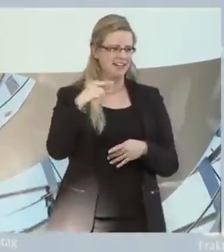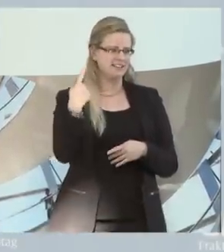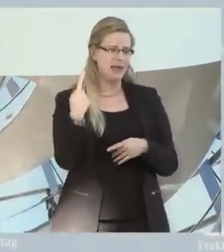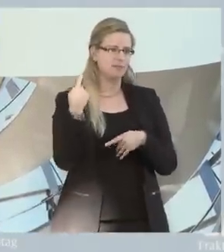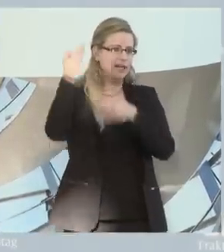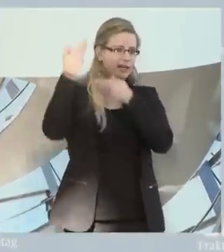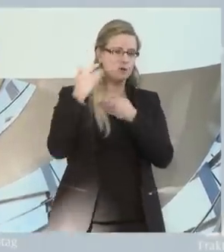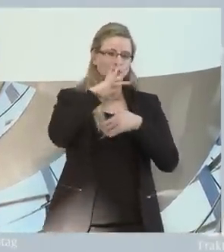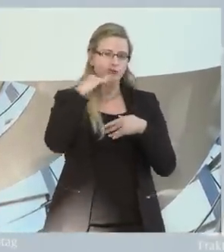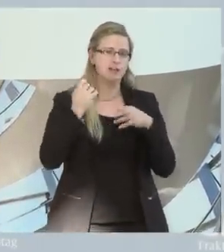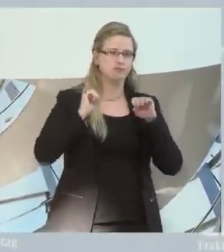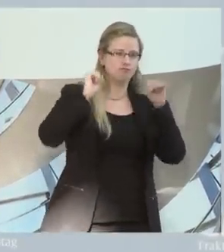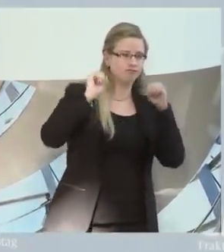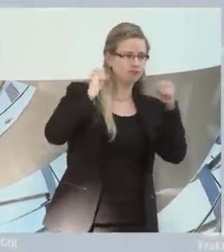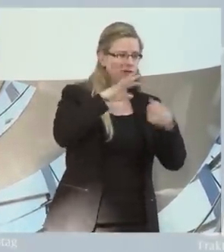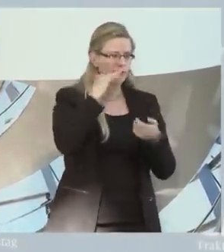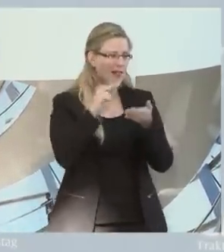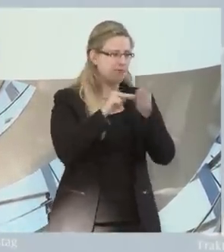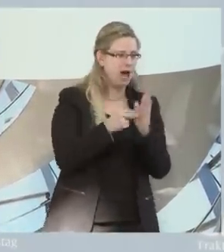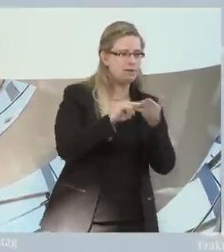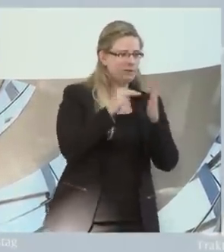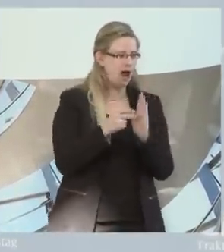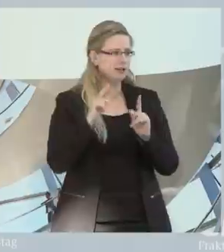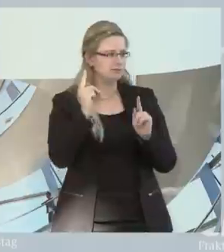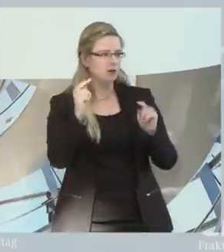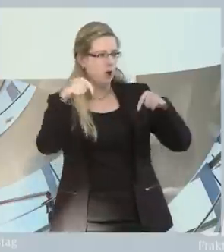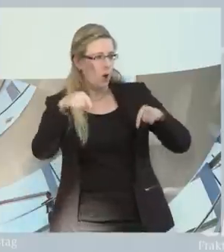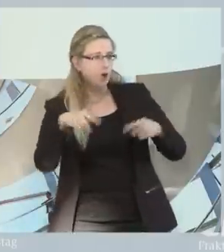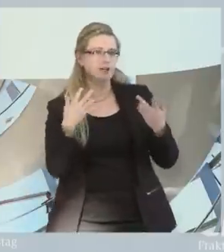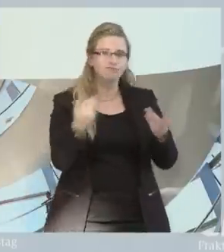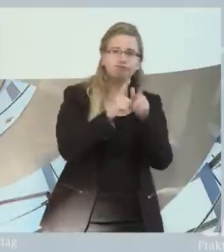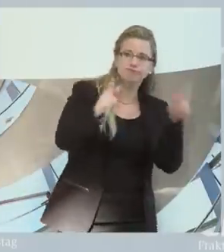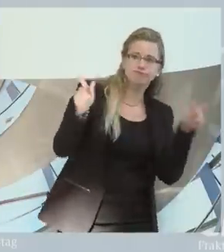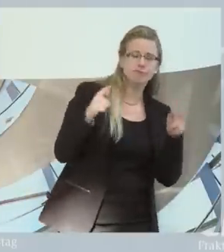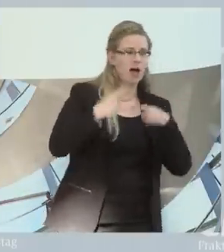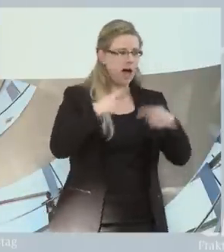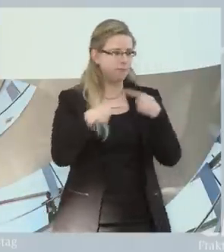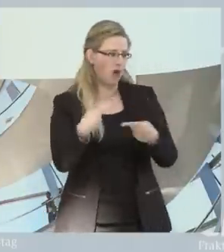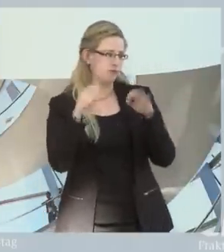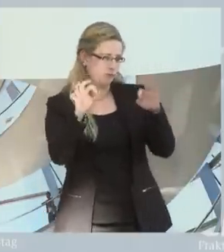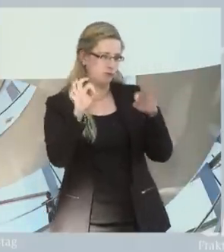viel gewühlt und gearbeitet hat und dafür gesorgt hat, dass das in einem guten Rahmen hier stattfinden kann.